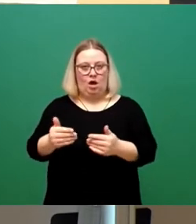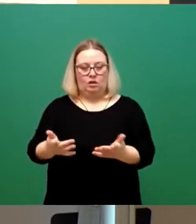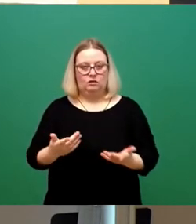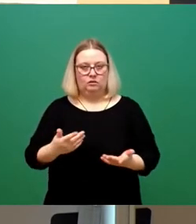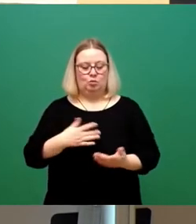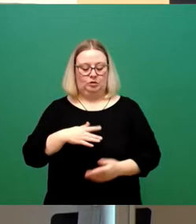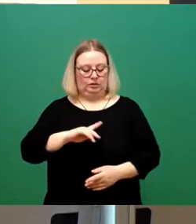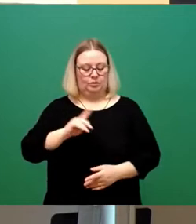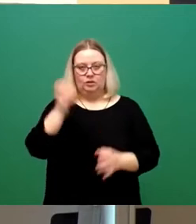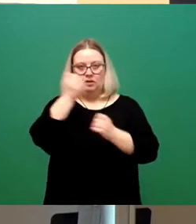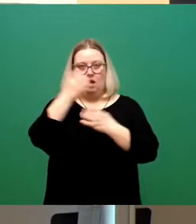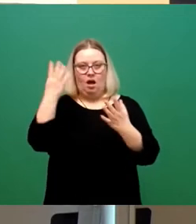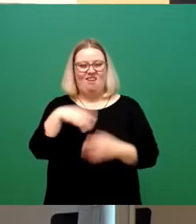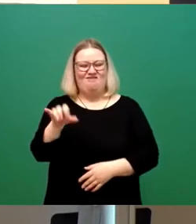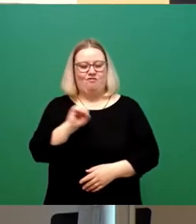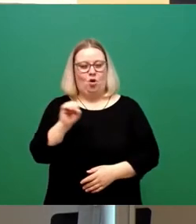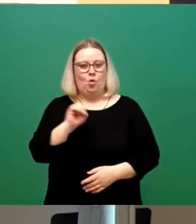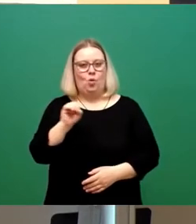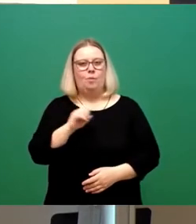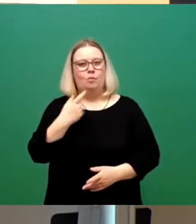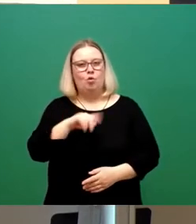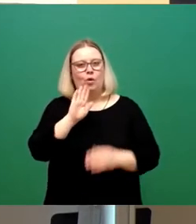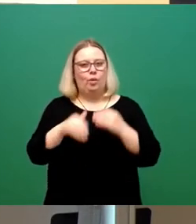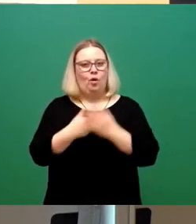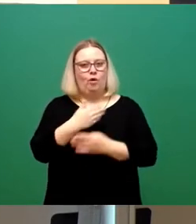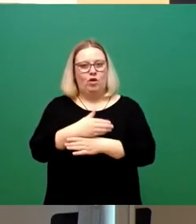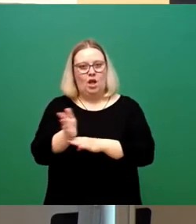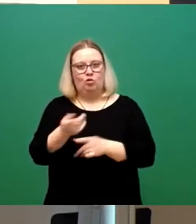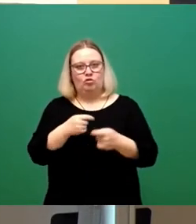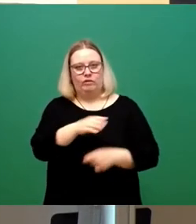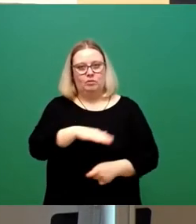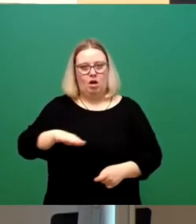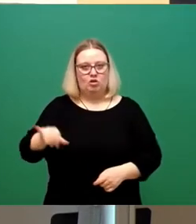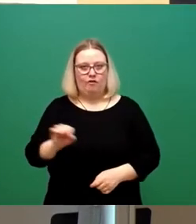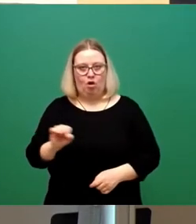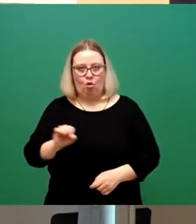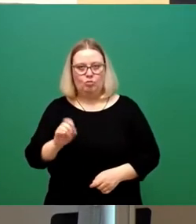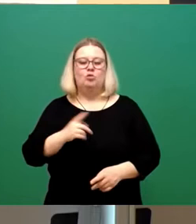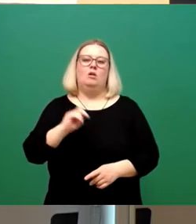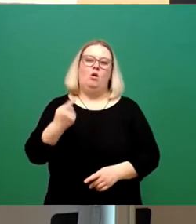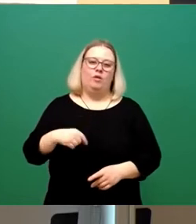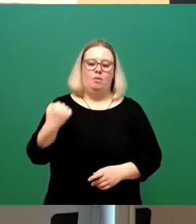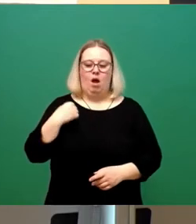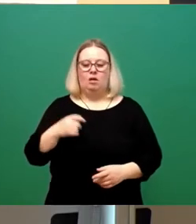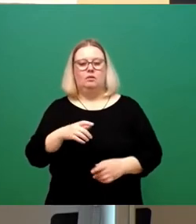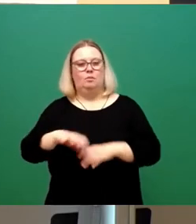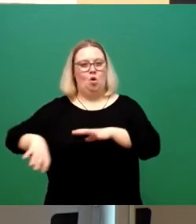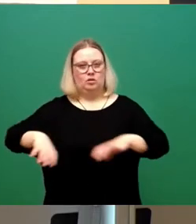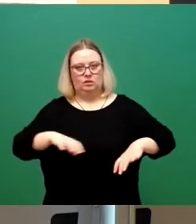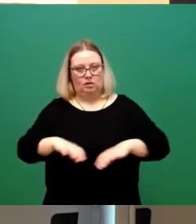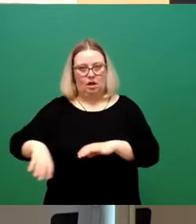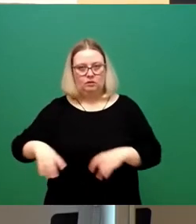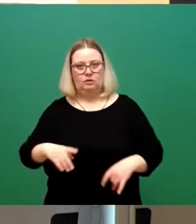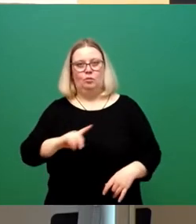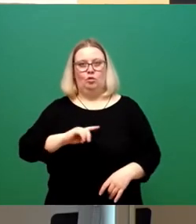nämlich kein fachlich sinnvoller Plan hinter der Neuverteilung der Geschäftsbereiche, sondern wieder nur Macht- und Postengezerre. Uns wurden drei